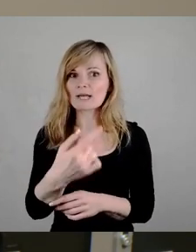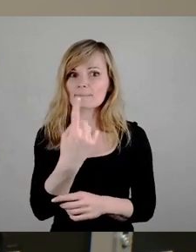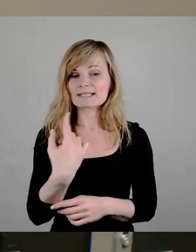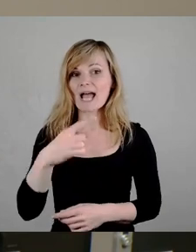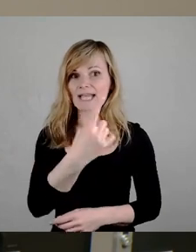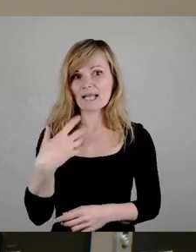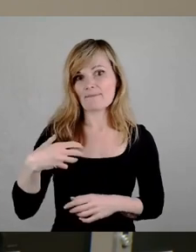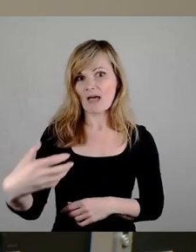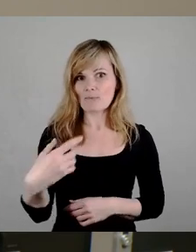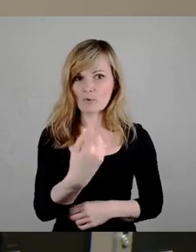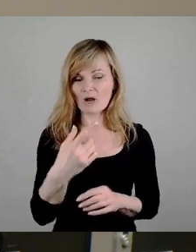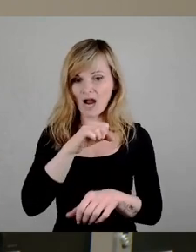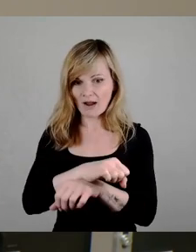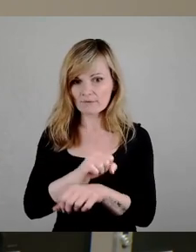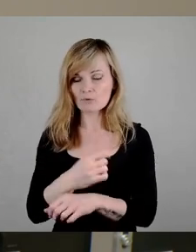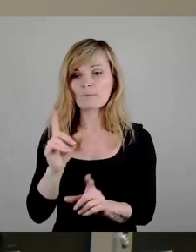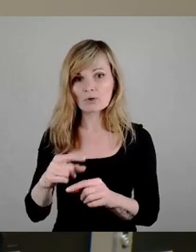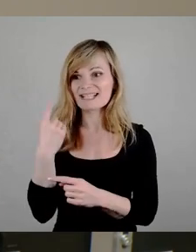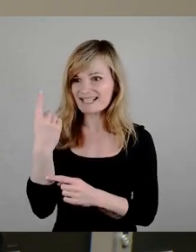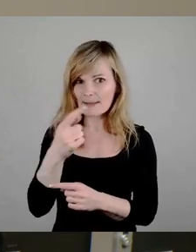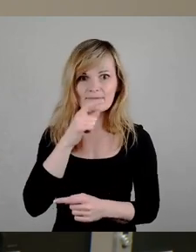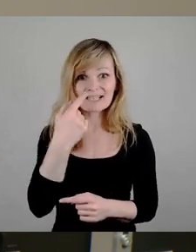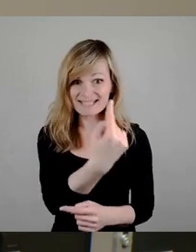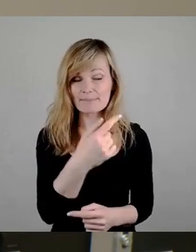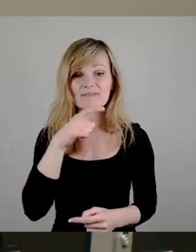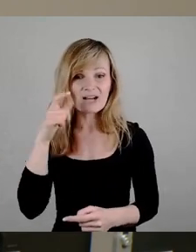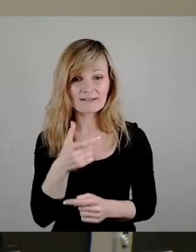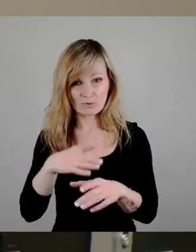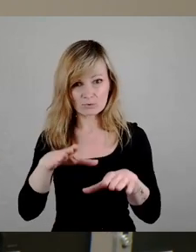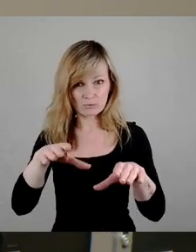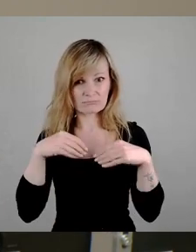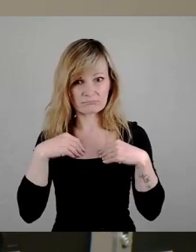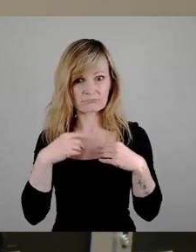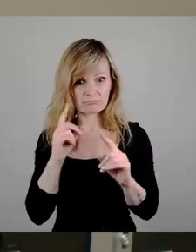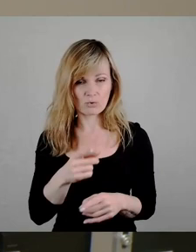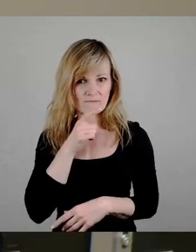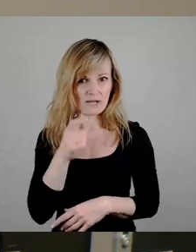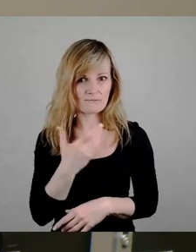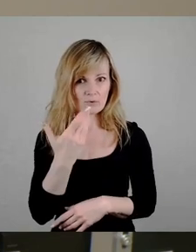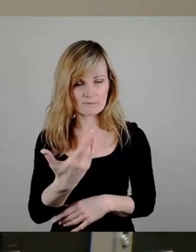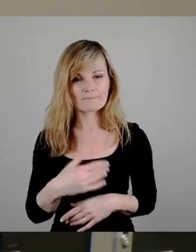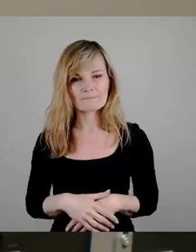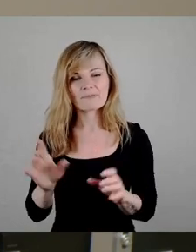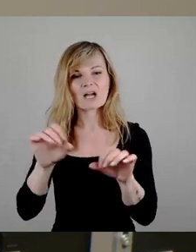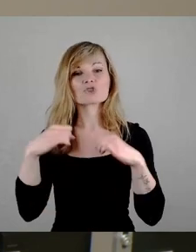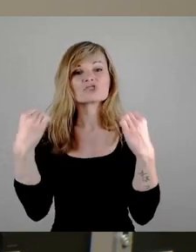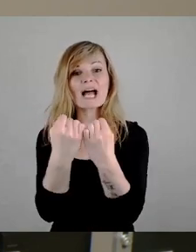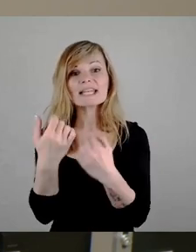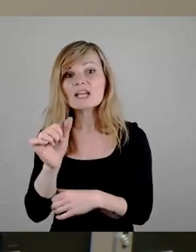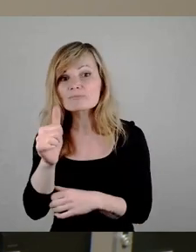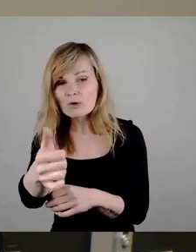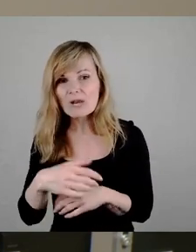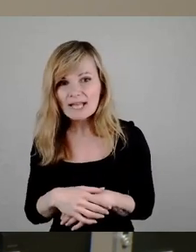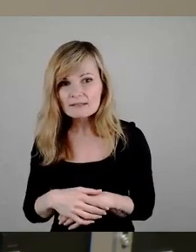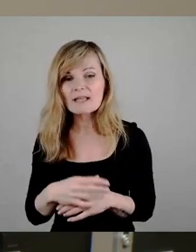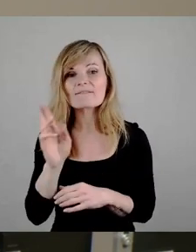Sie tragen die Verantwortung also selbst. Staatliche Spekulanten haften hingegen mit dem Geld der Steuerzahler. Sie können sich also